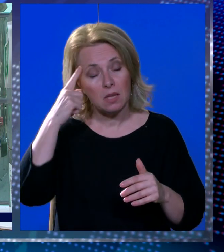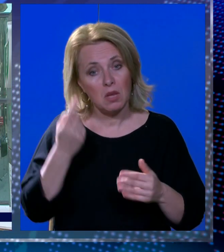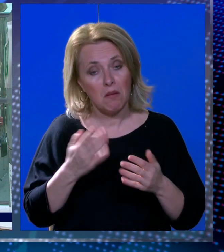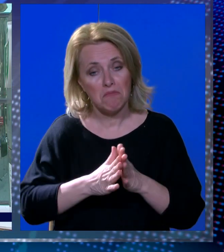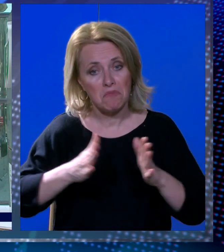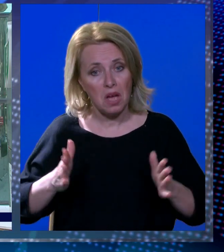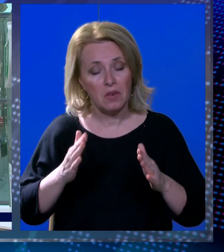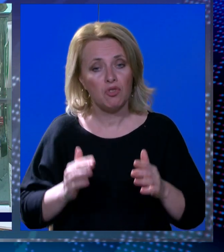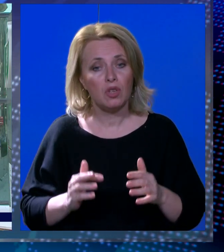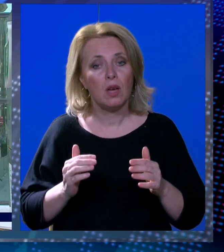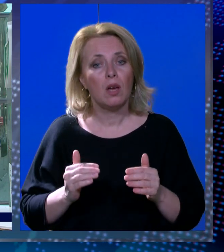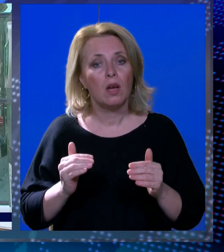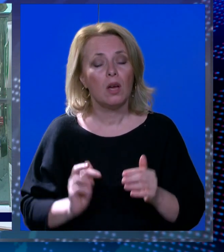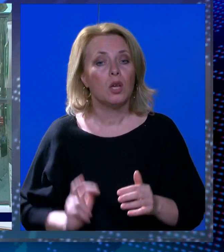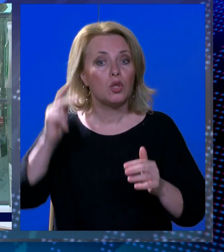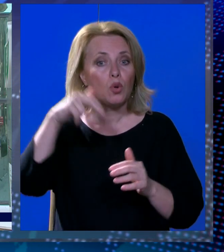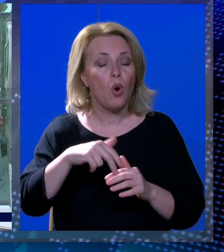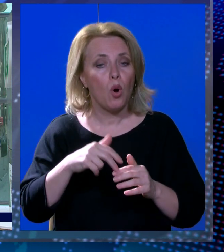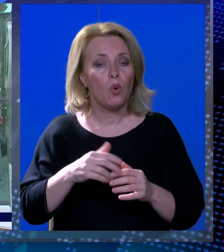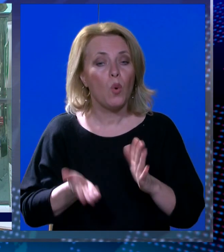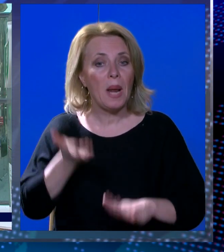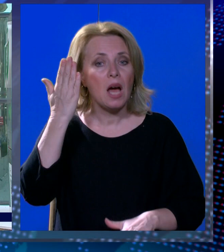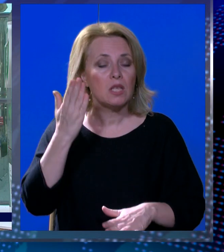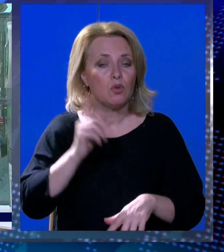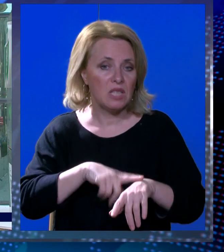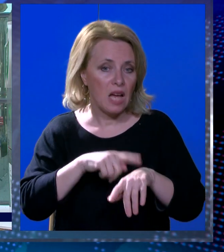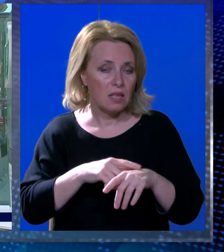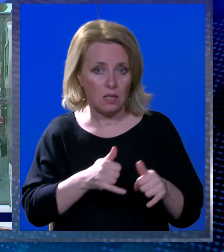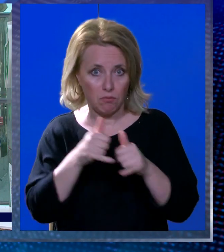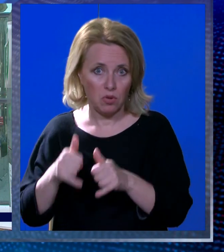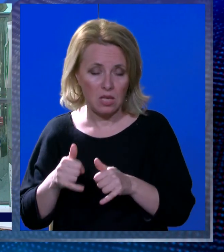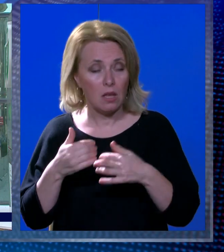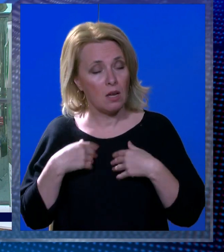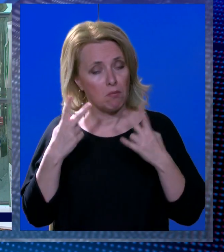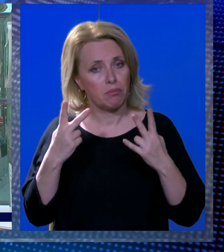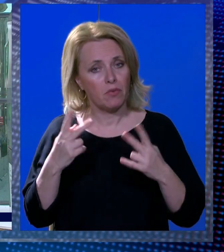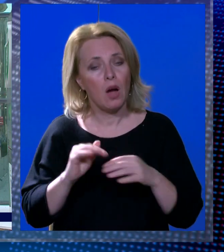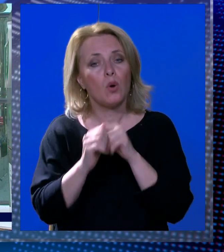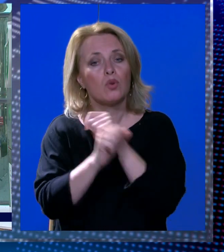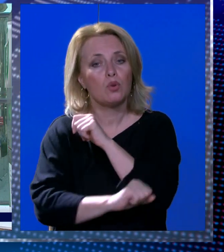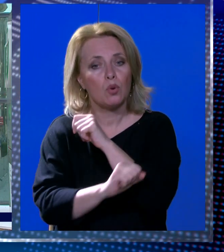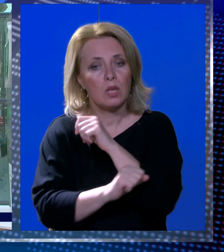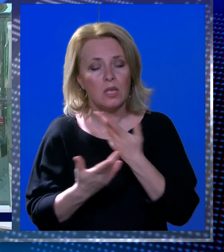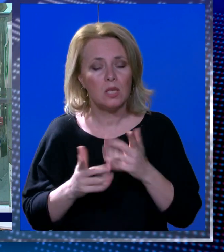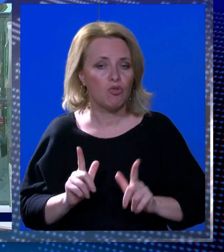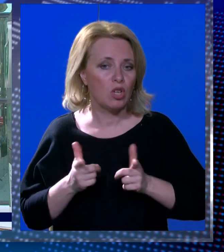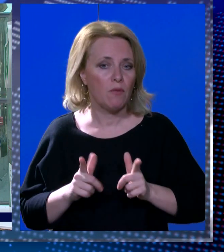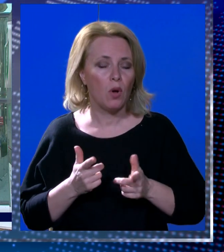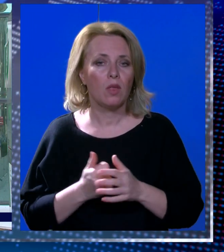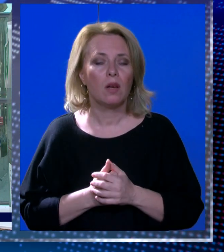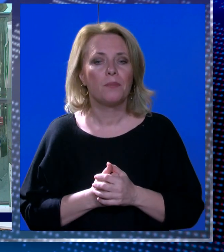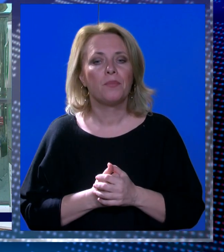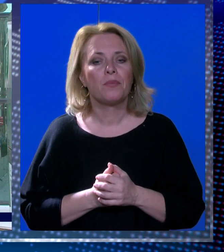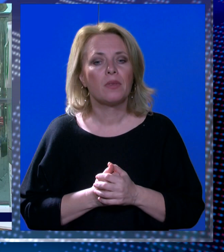najveći skok u rastu satnica koji je do sad bio. Vjerujem da će puno značiti nama kao studentima za neki naš studenski